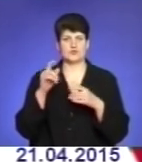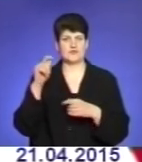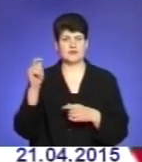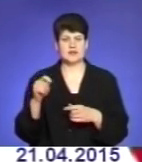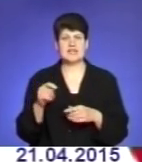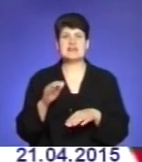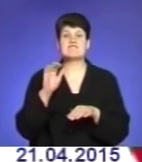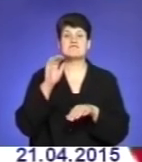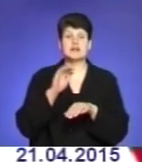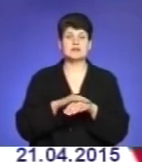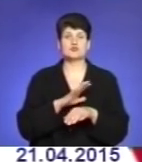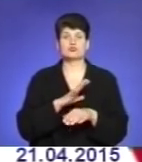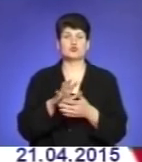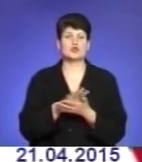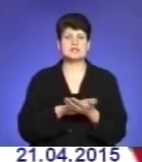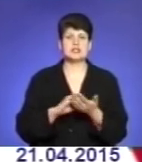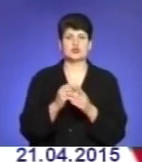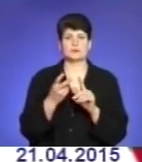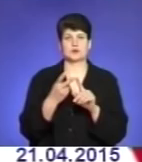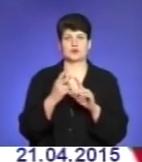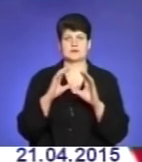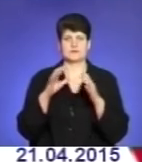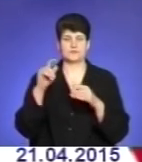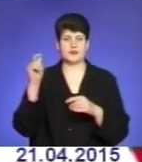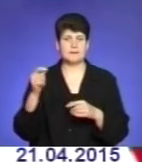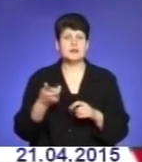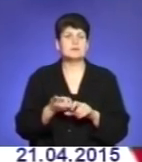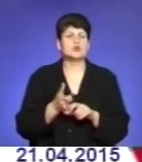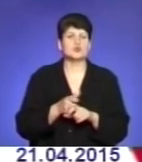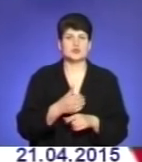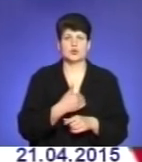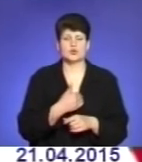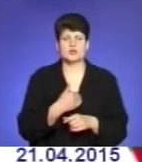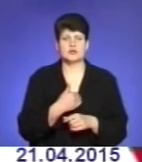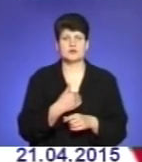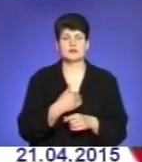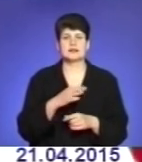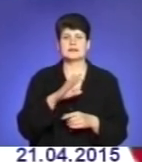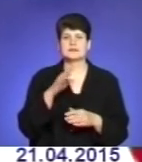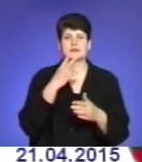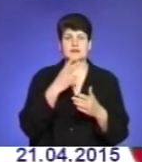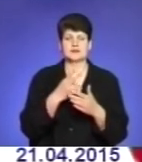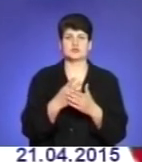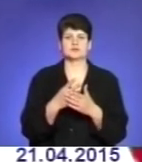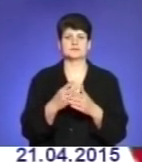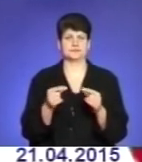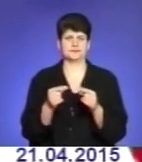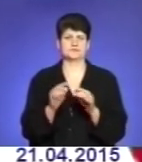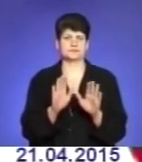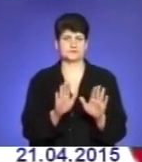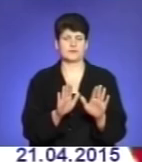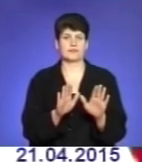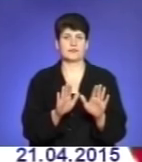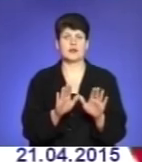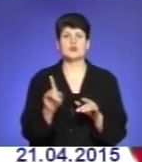фактично знищене під час Другої. І мені б дуже хотілося, відходячи від якоїсь такої конкретики, щоб